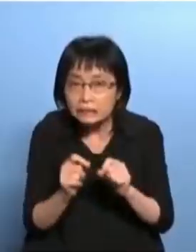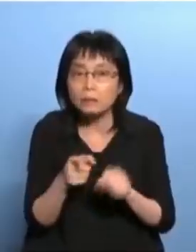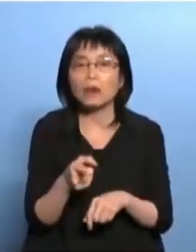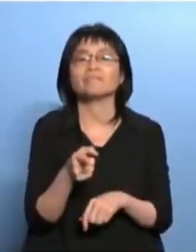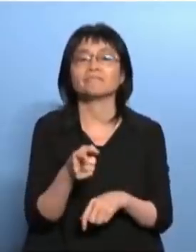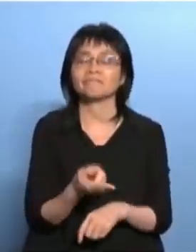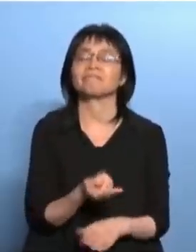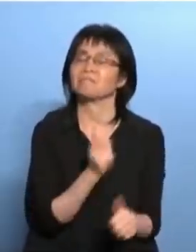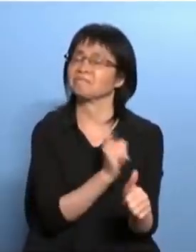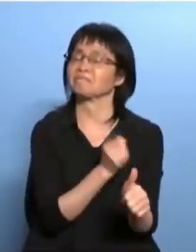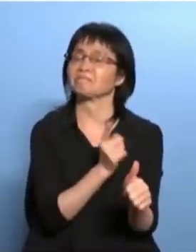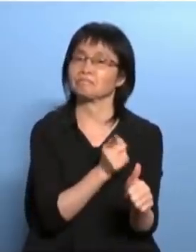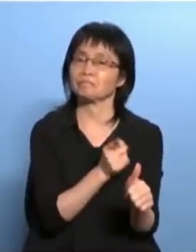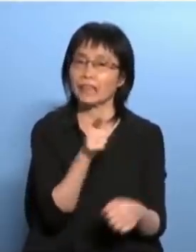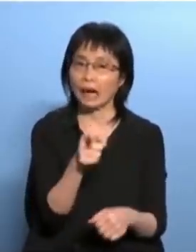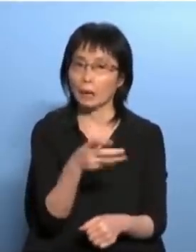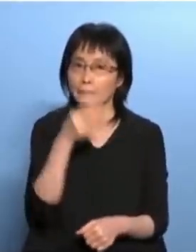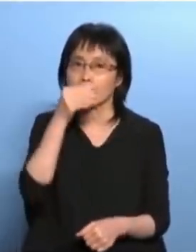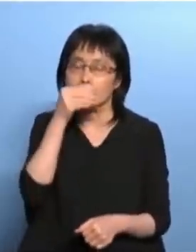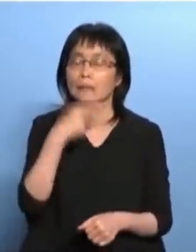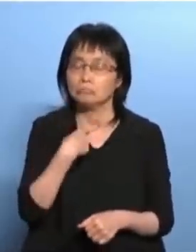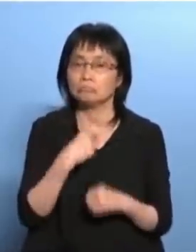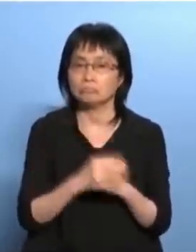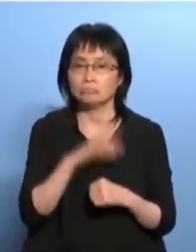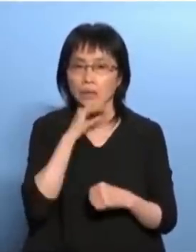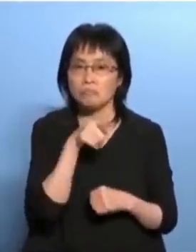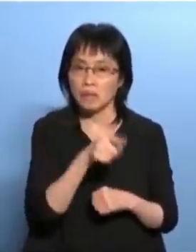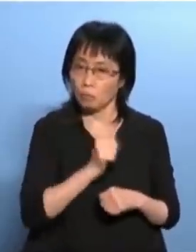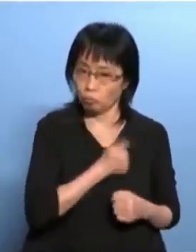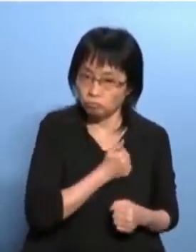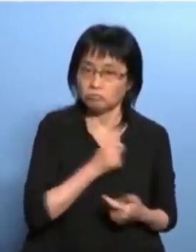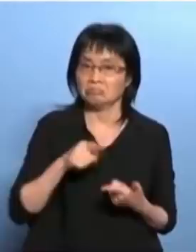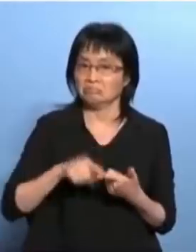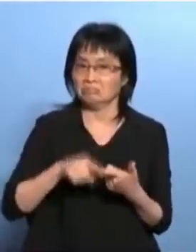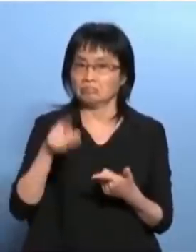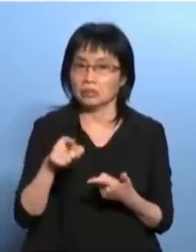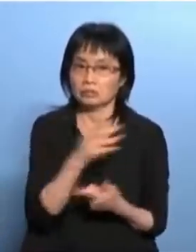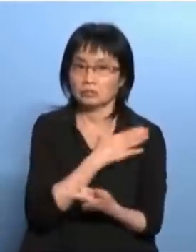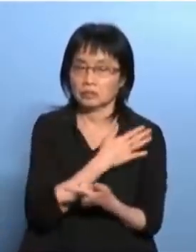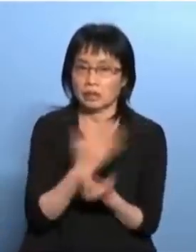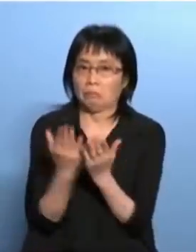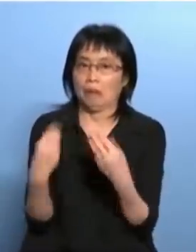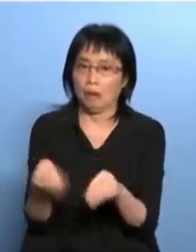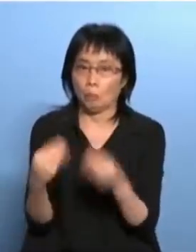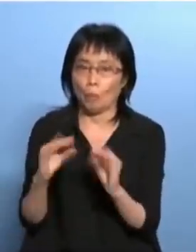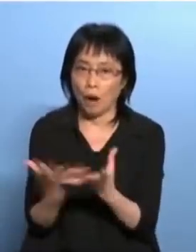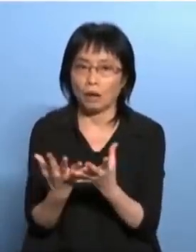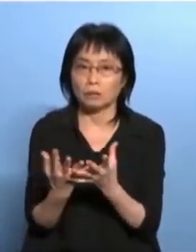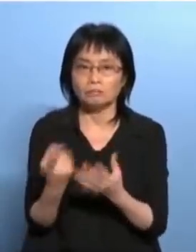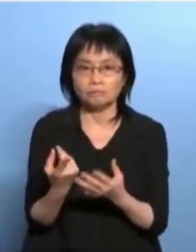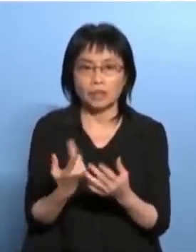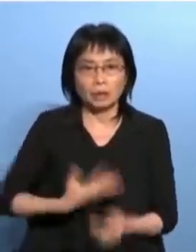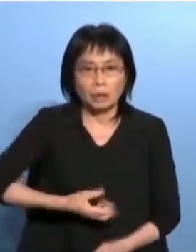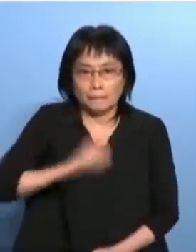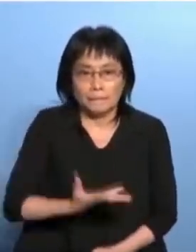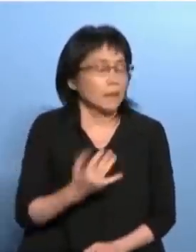你不要出声啊你做老师你做教育界你不要说真话一定要像大陆那样